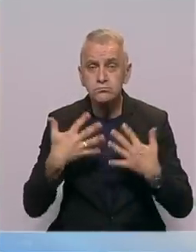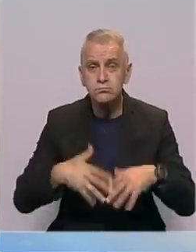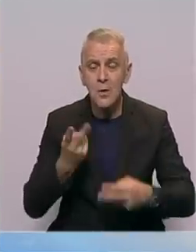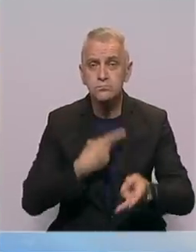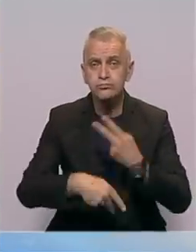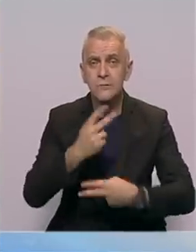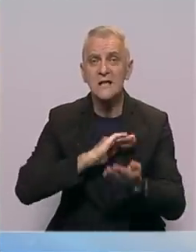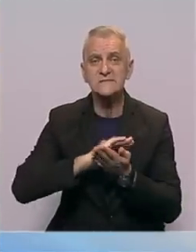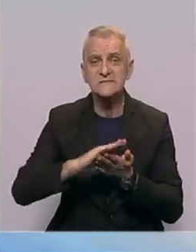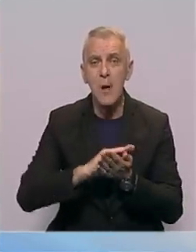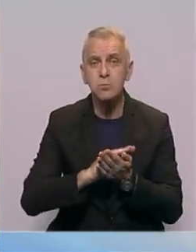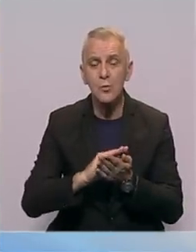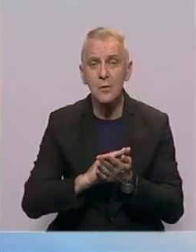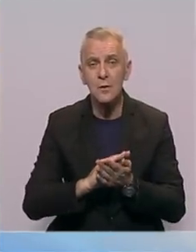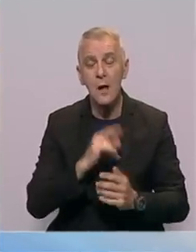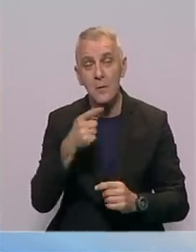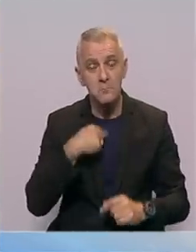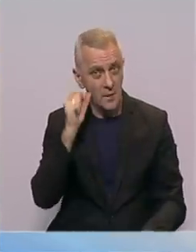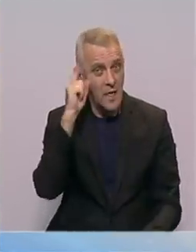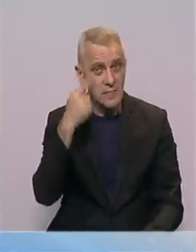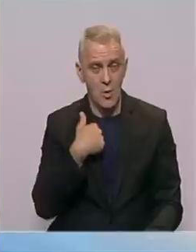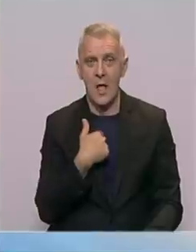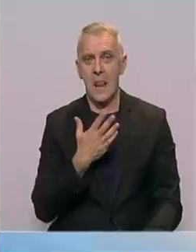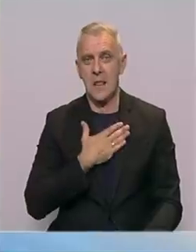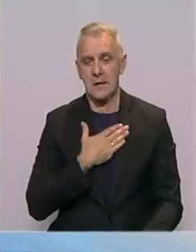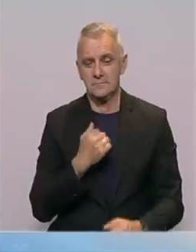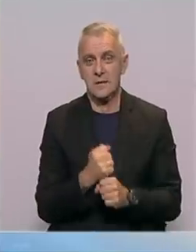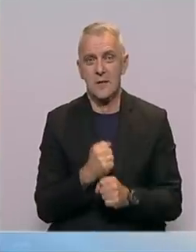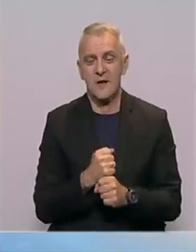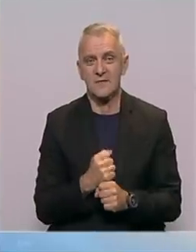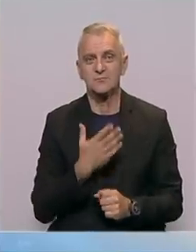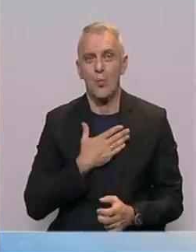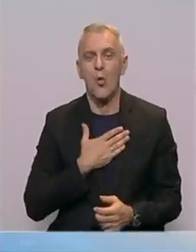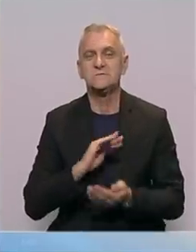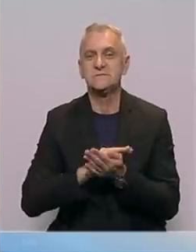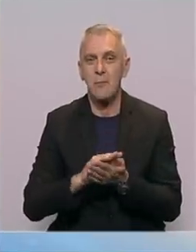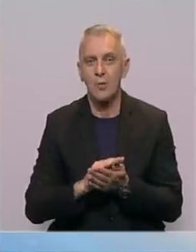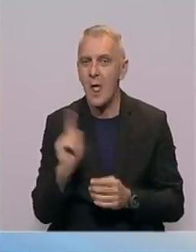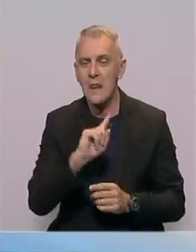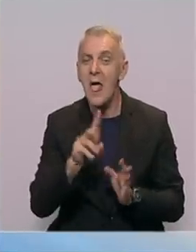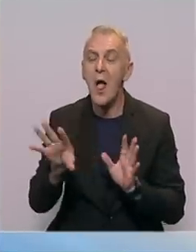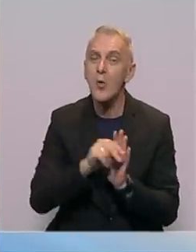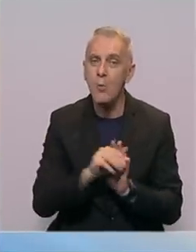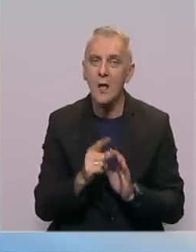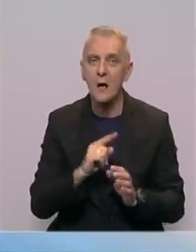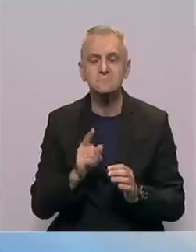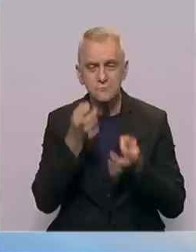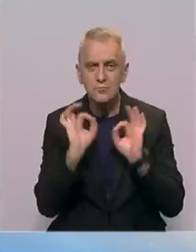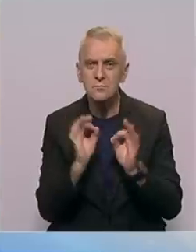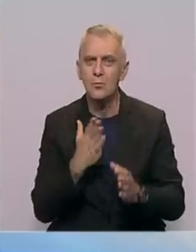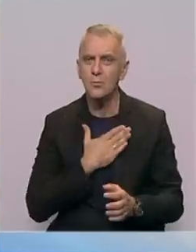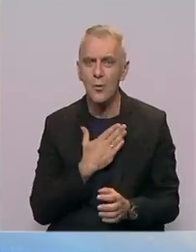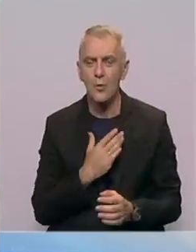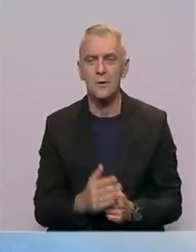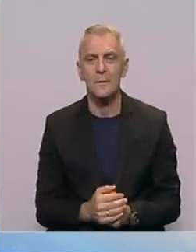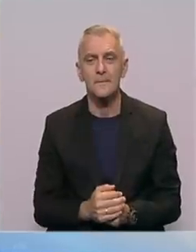sapuna. Mene se tada rodila ideja da ja napravim svoj sapun, ali ne da kopiram nikog, pošto mi imamo jedinstvenu ovu vodu guber, koja je jednostavno